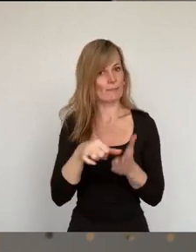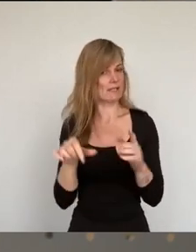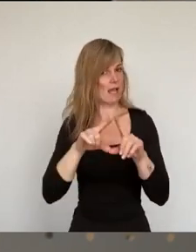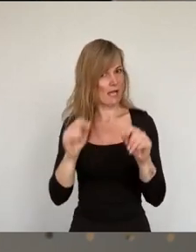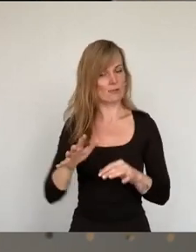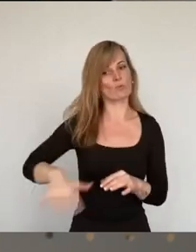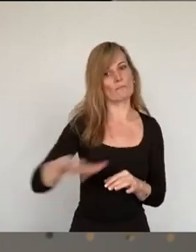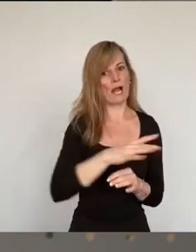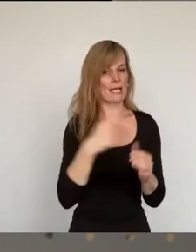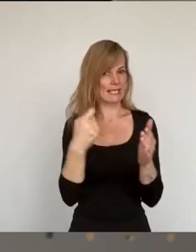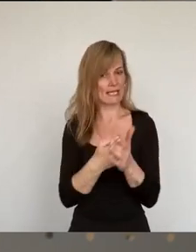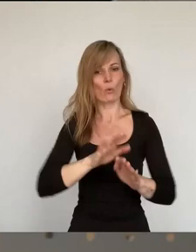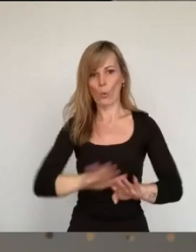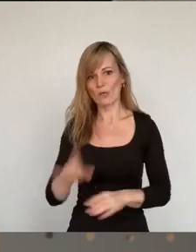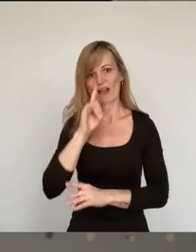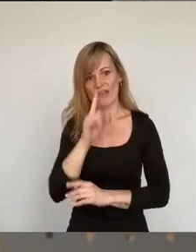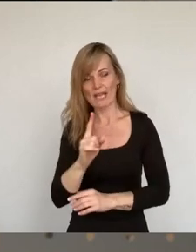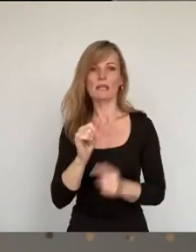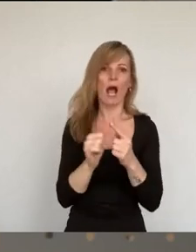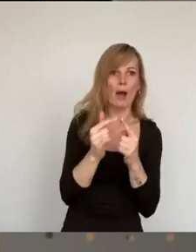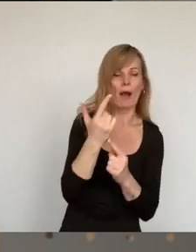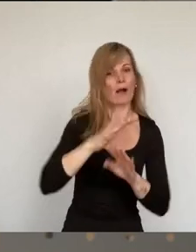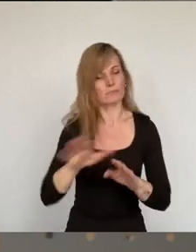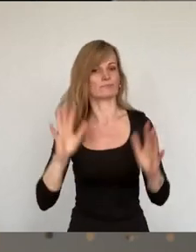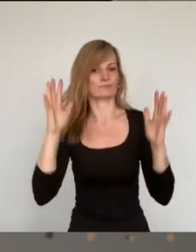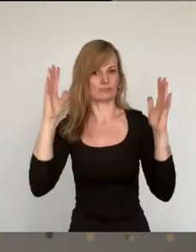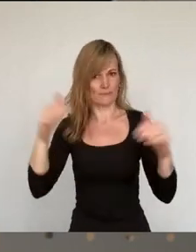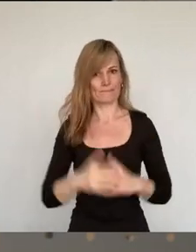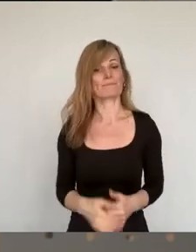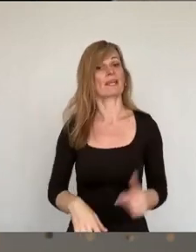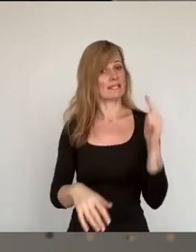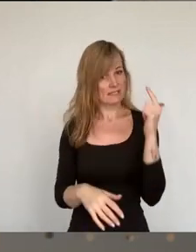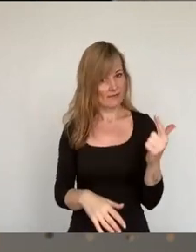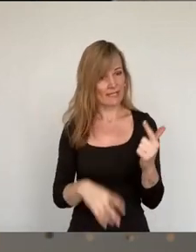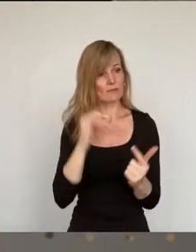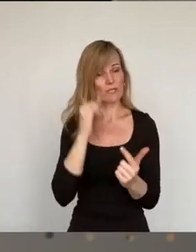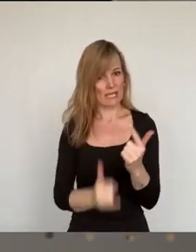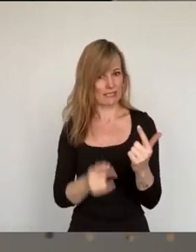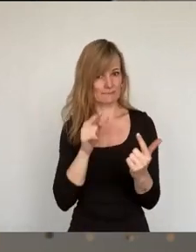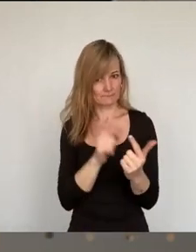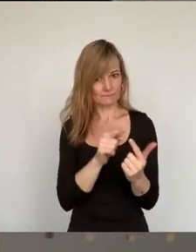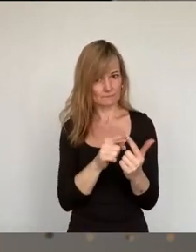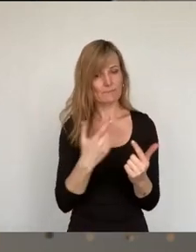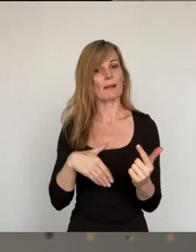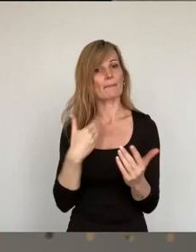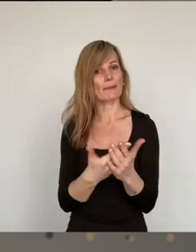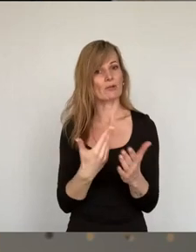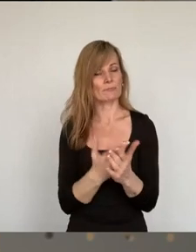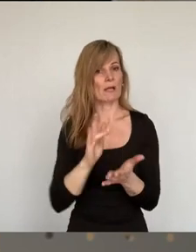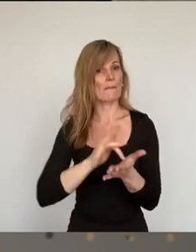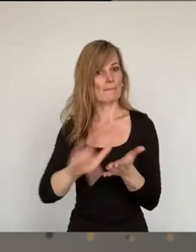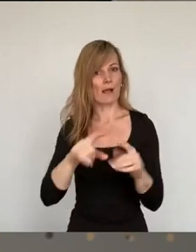gelten, ohne Wenn und Aber. Ein zweites und letztes Beispiel sind die Bargeldabhebungen.